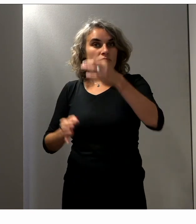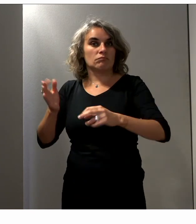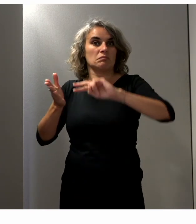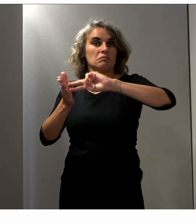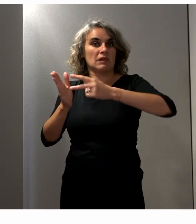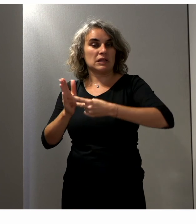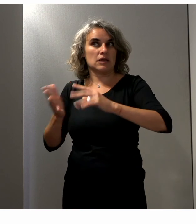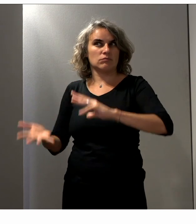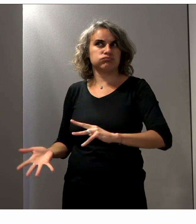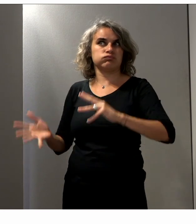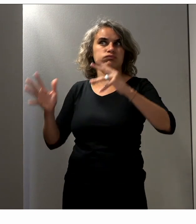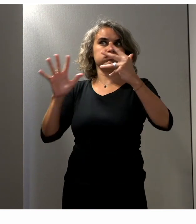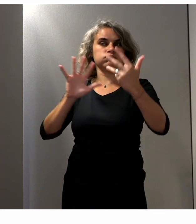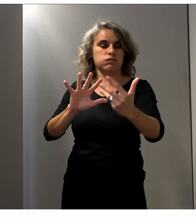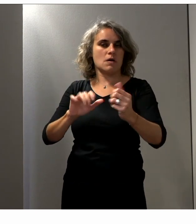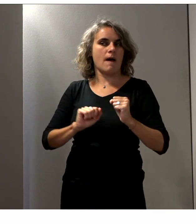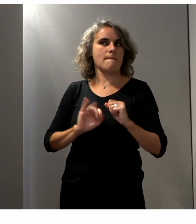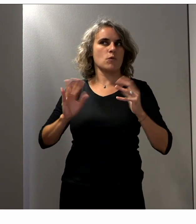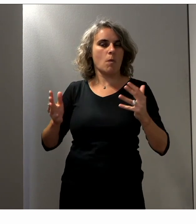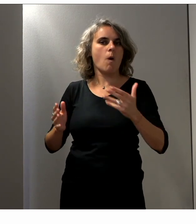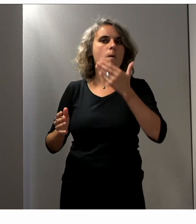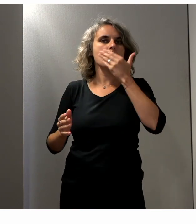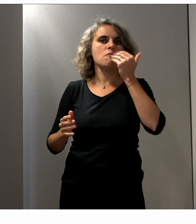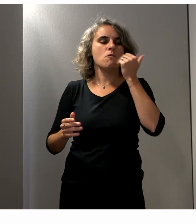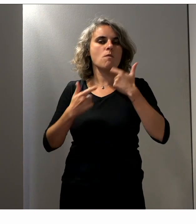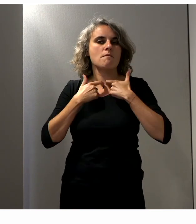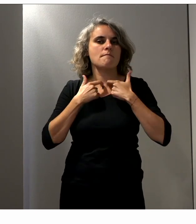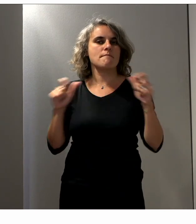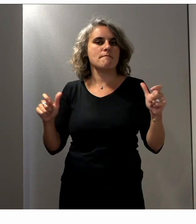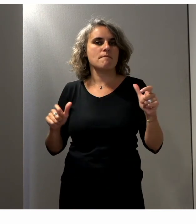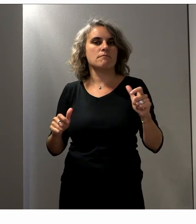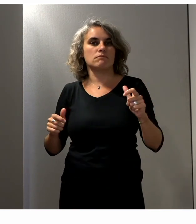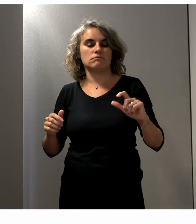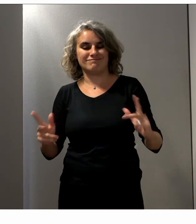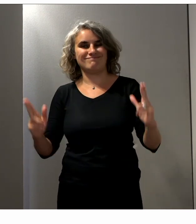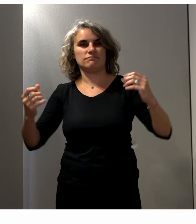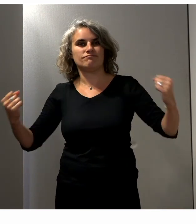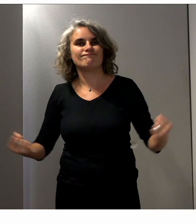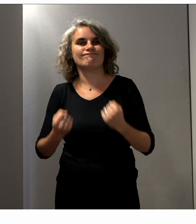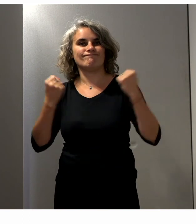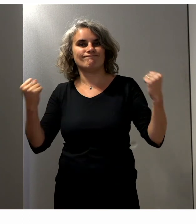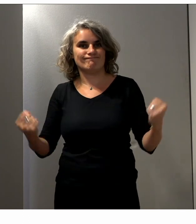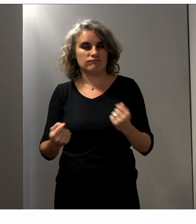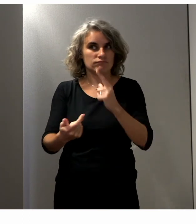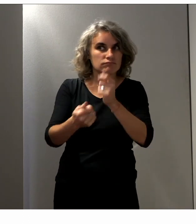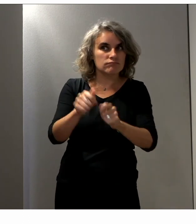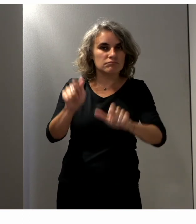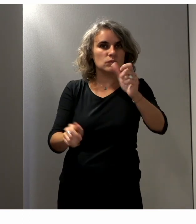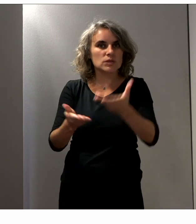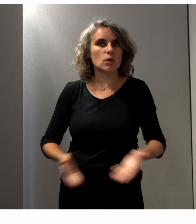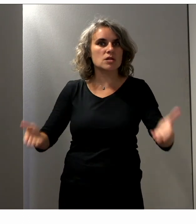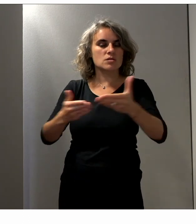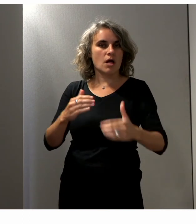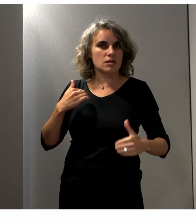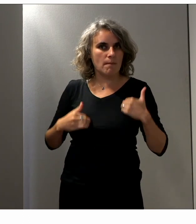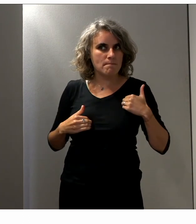nécessaires pour améliorer l'accessibilité de la propagande électorale aux personnes en situation